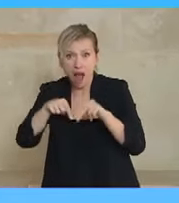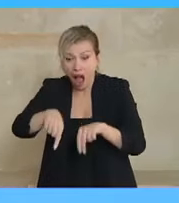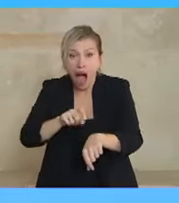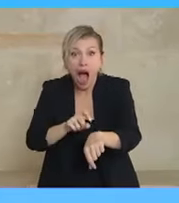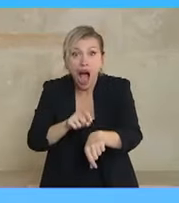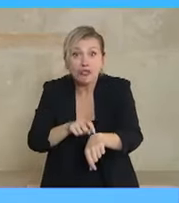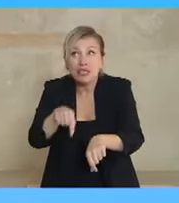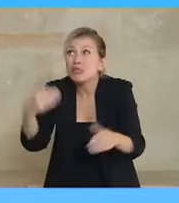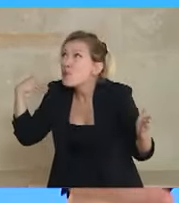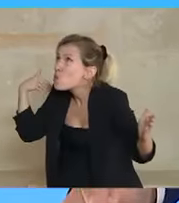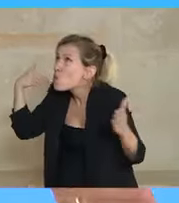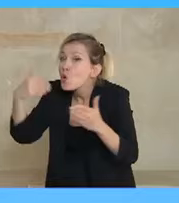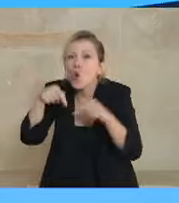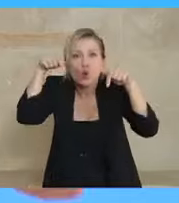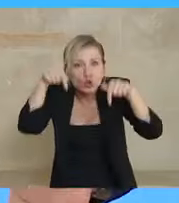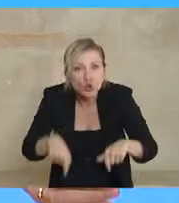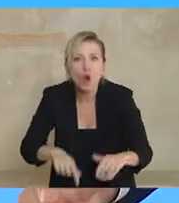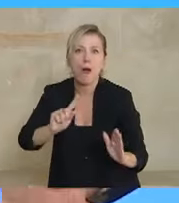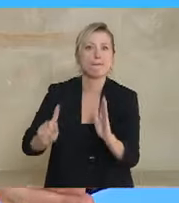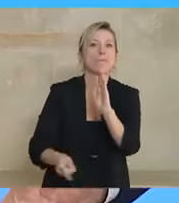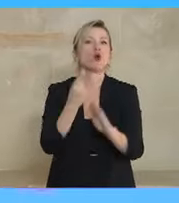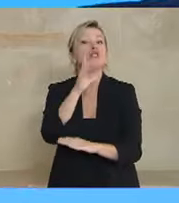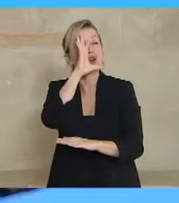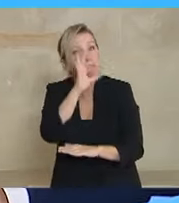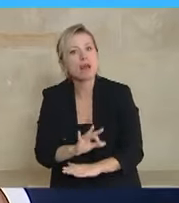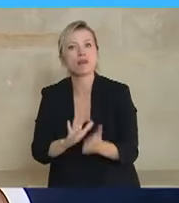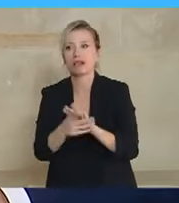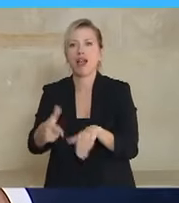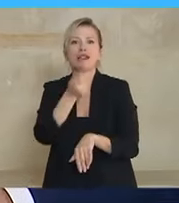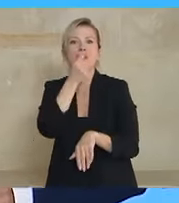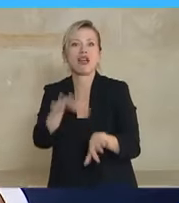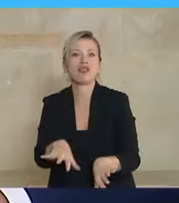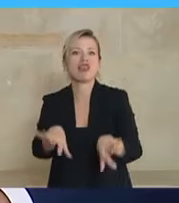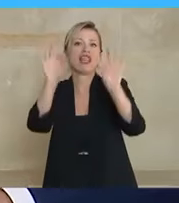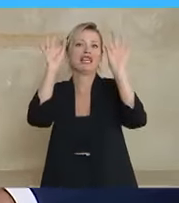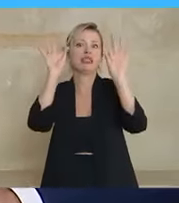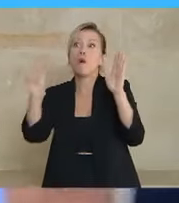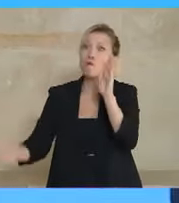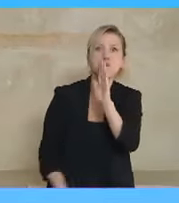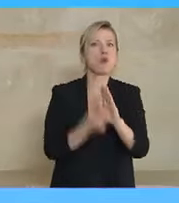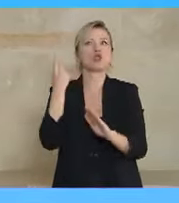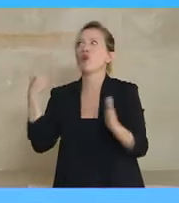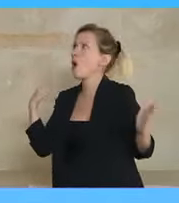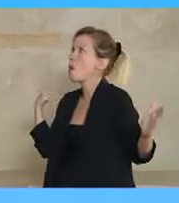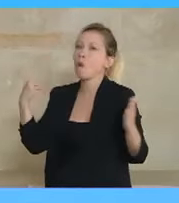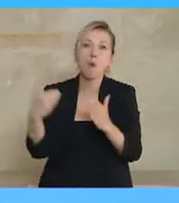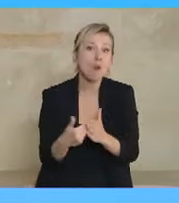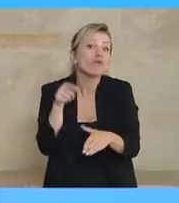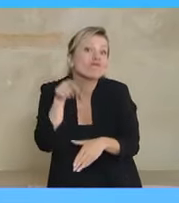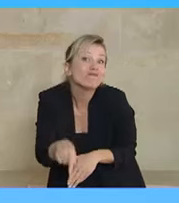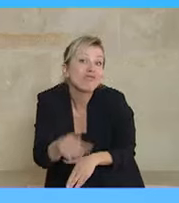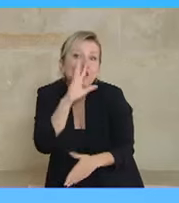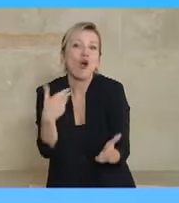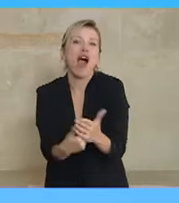γίνεται πράξη. Οι πρώτοι δικαστικοί αστυνομικοί θα πάνε στα δικαστήρια το Σεπτέμβριο. Εκπαιδευμένοι. Να τι σημαίνει γινόμαστε Ευρώπη.